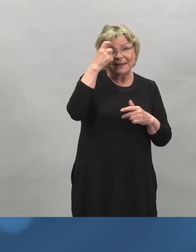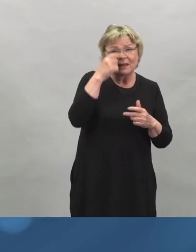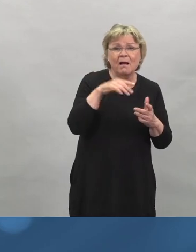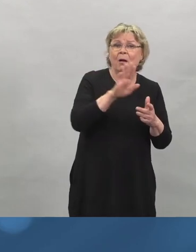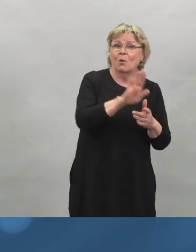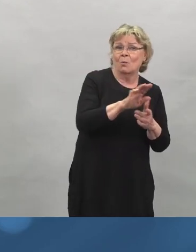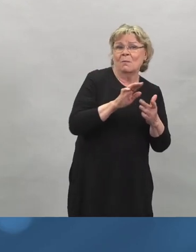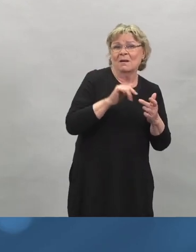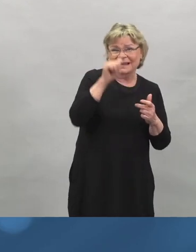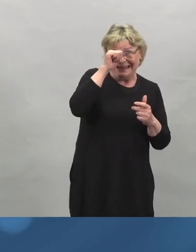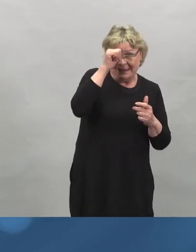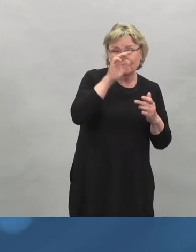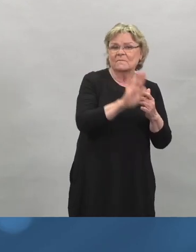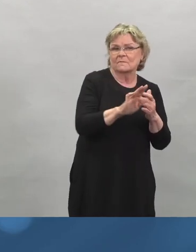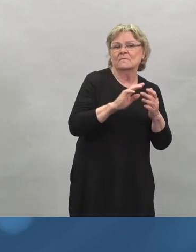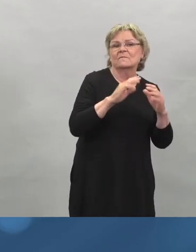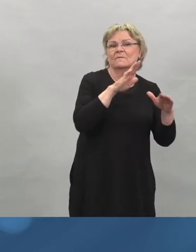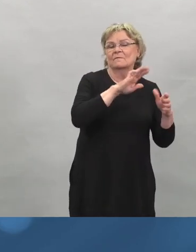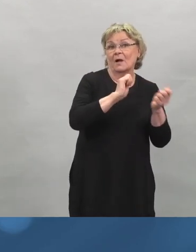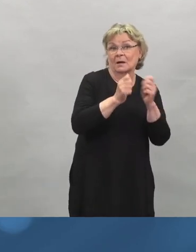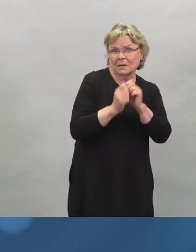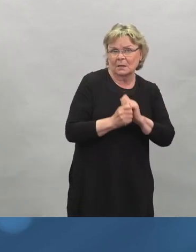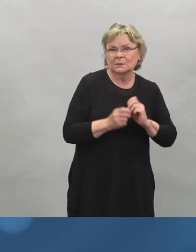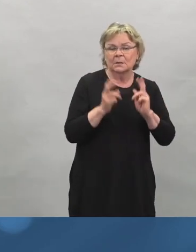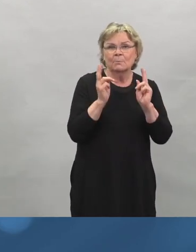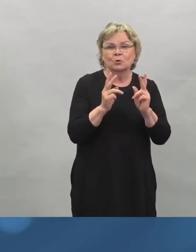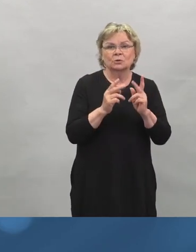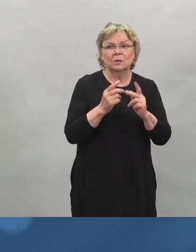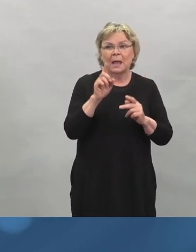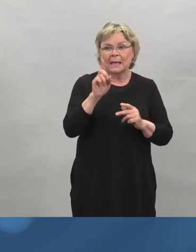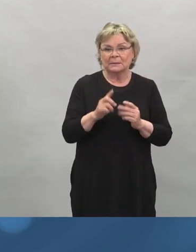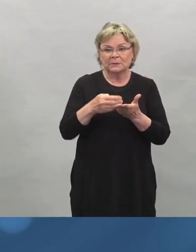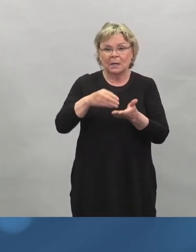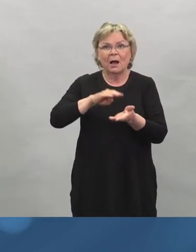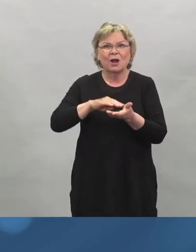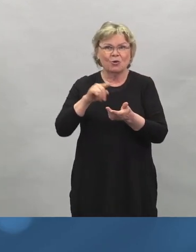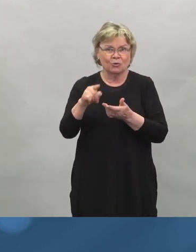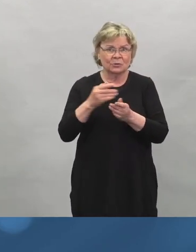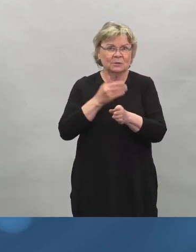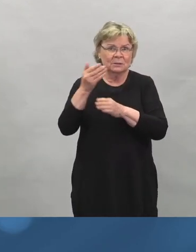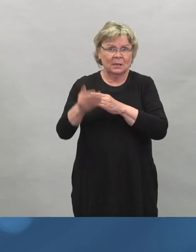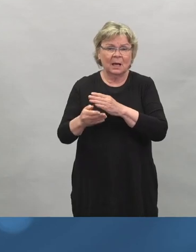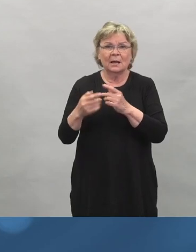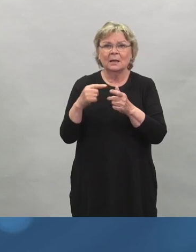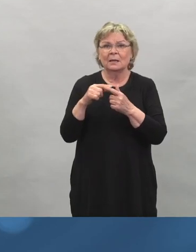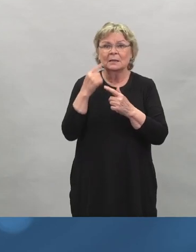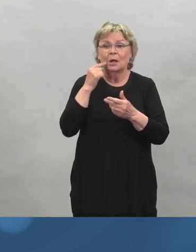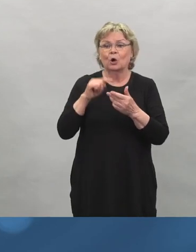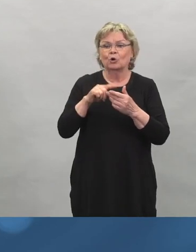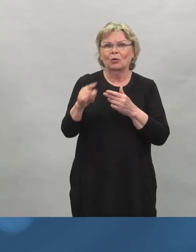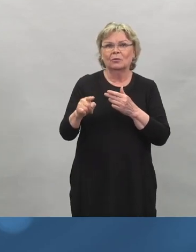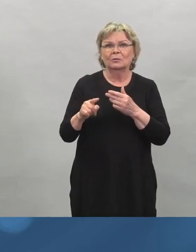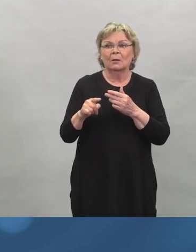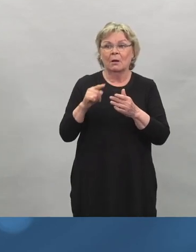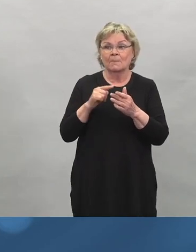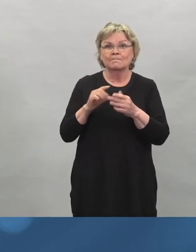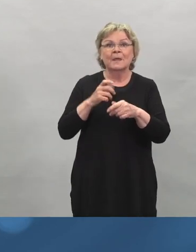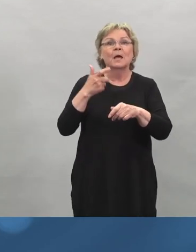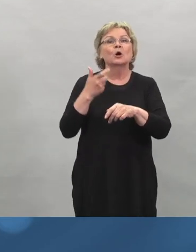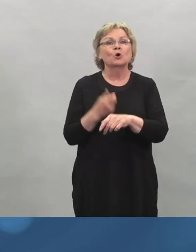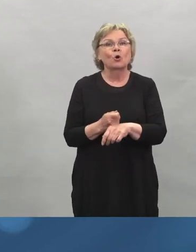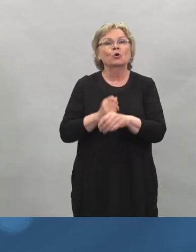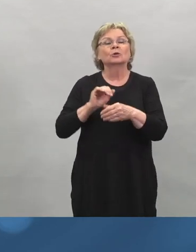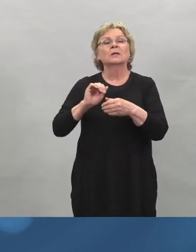jossa selvästi se pääsee varsinkin ensimmäisen annoksen jälkeen rokotesuojalta karkaamaan.